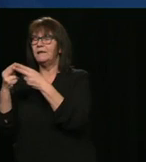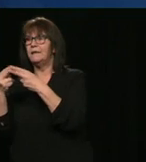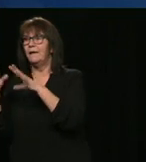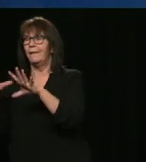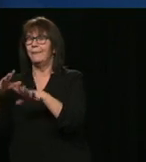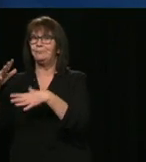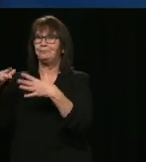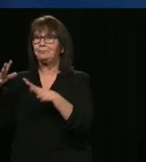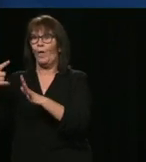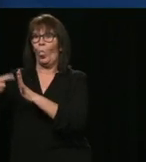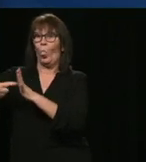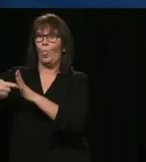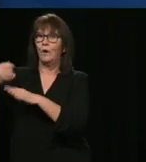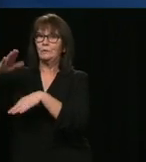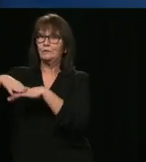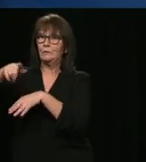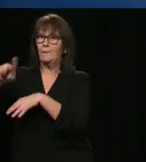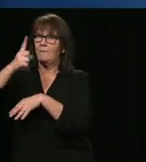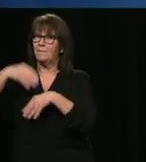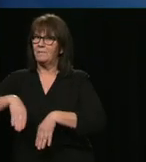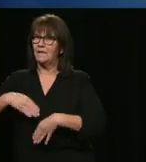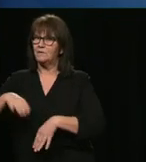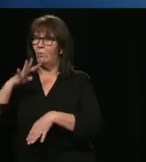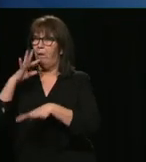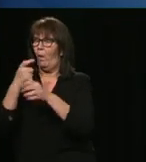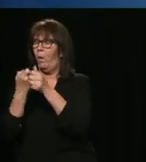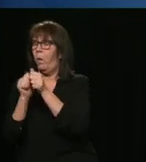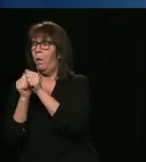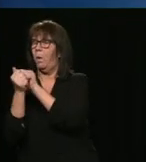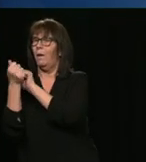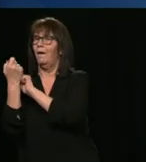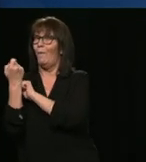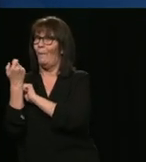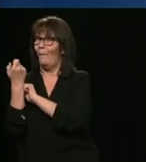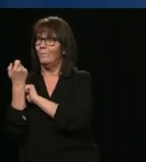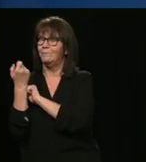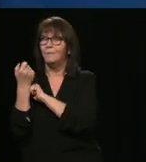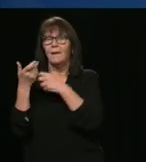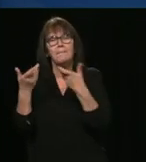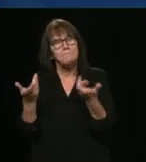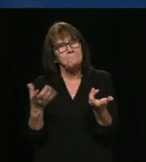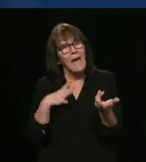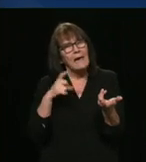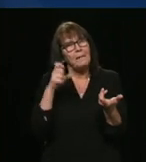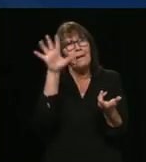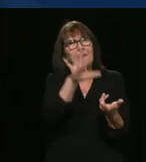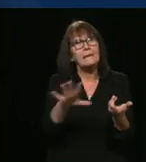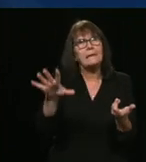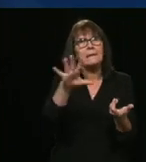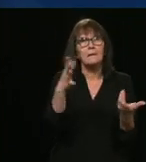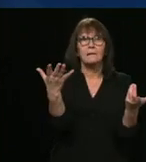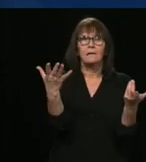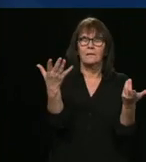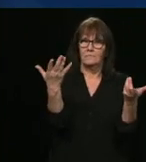les propos du premier ministre. Moi, je pense que les familles du Québec ont le droit de savoir à quoi leur argent va servir.